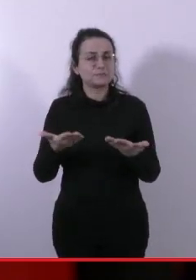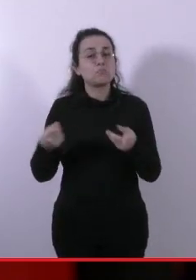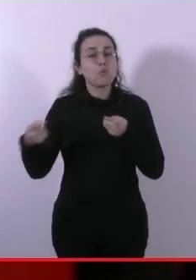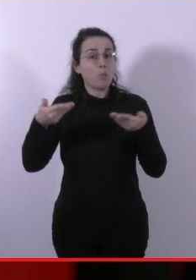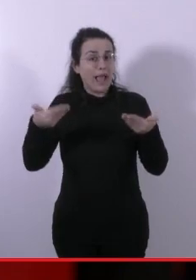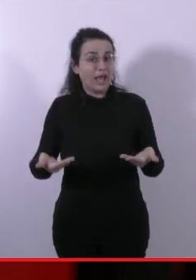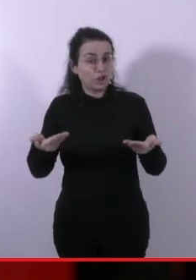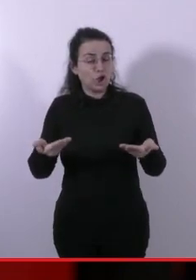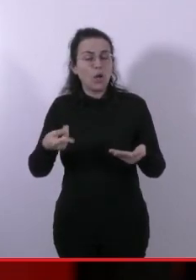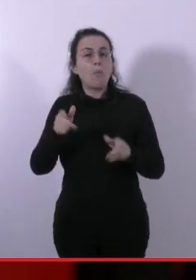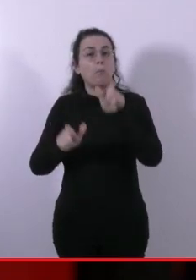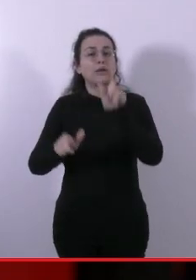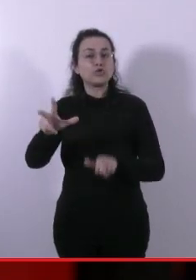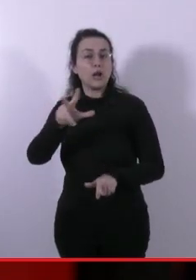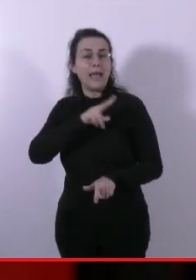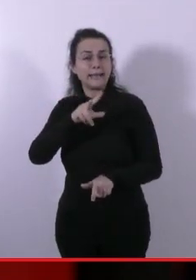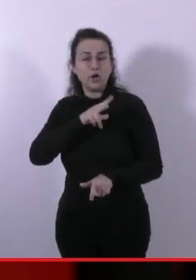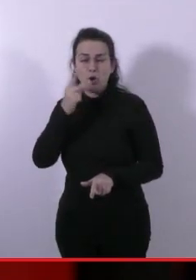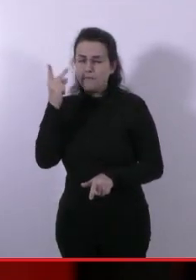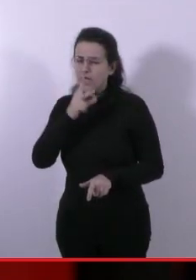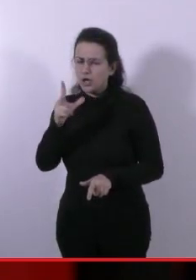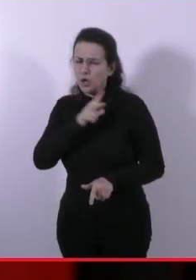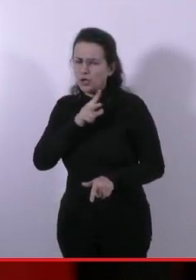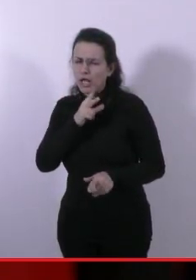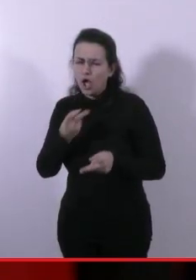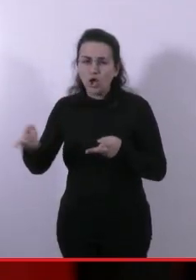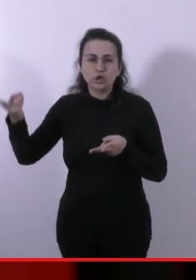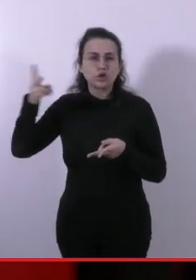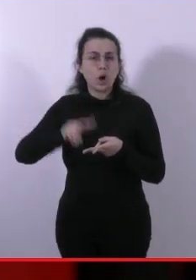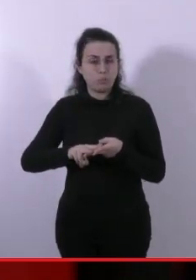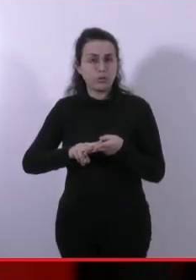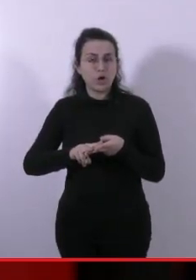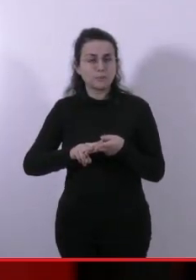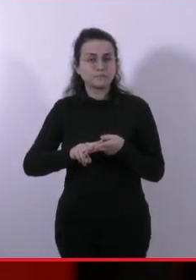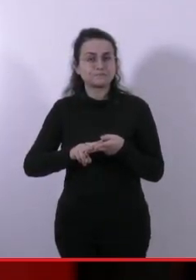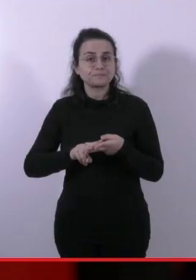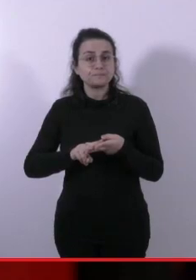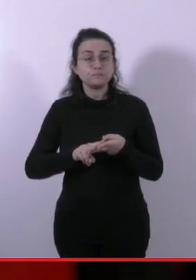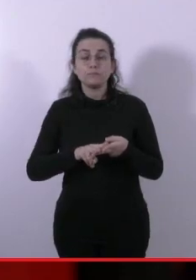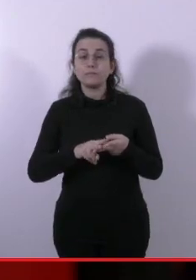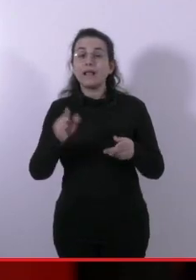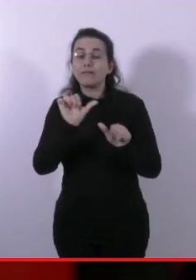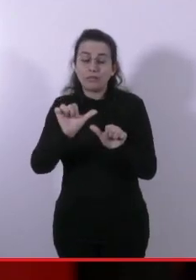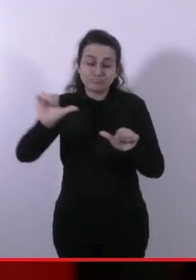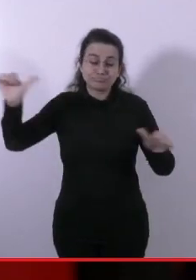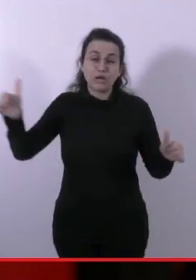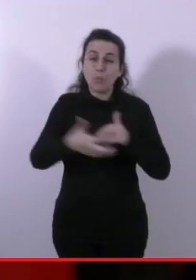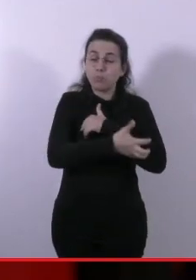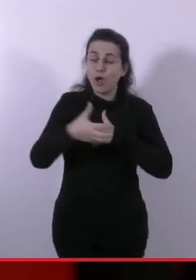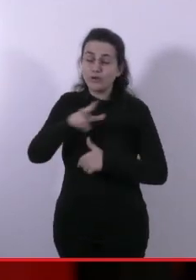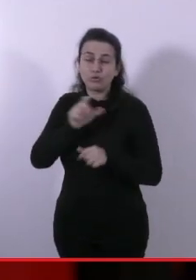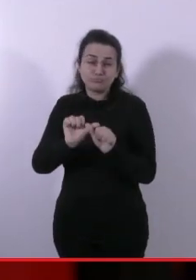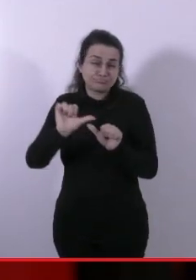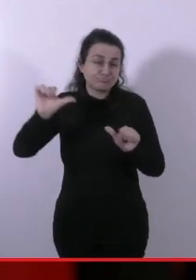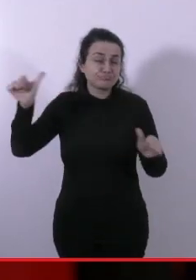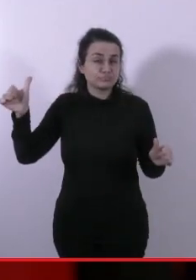è ricco si è esosamente più arricchito, in un paese in cui si è allargato questo gap, io credo che